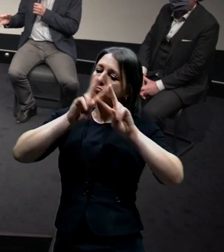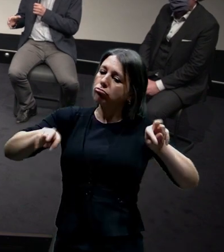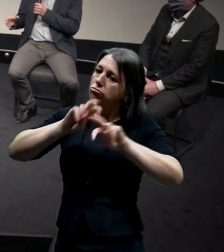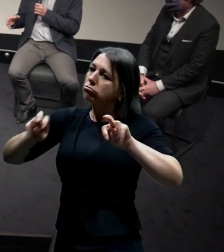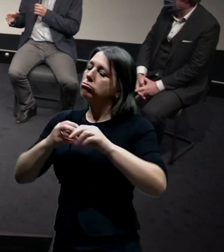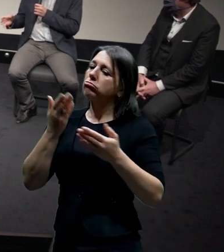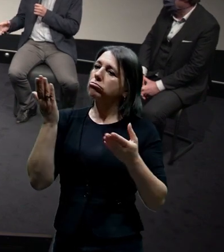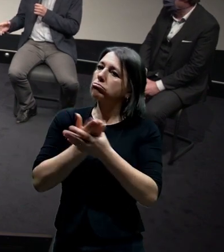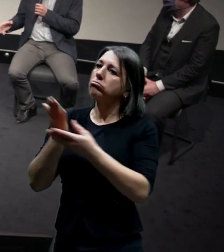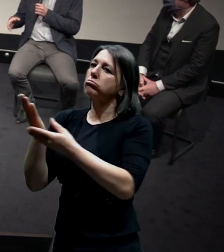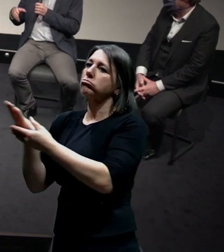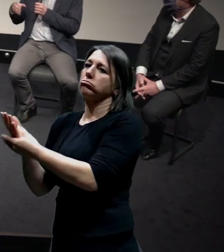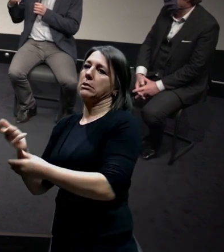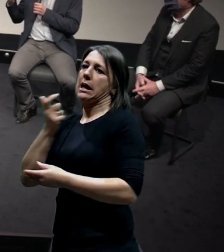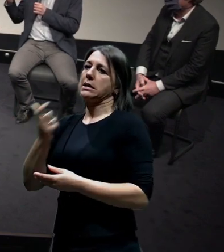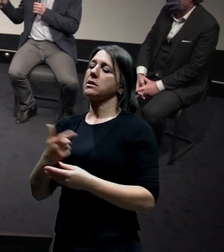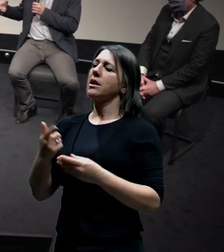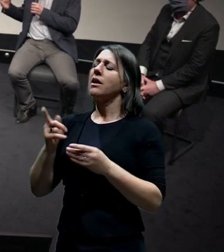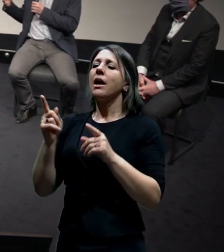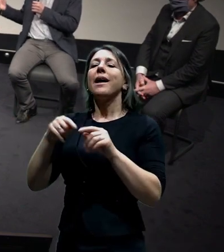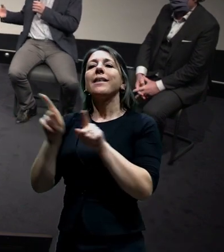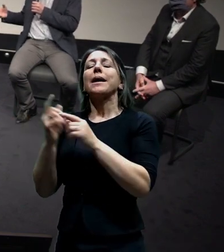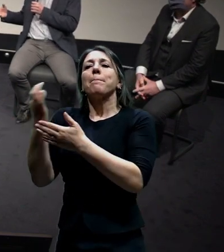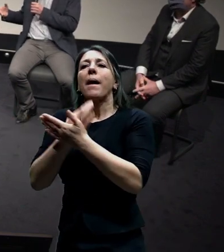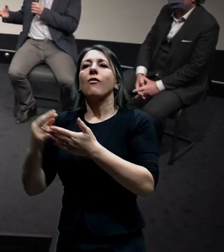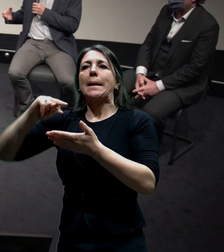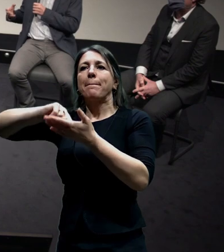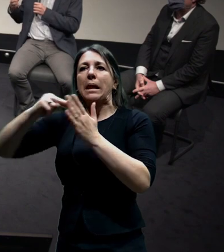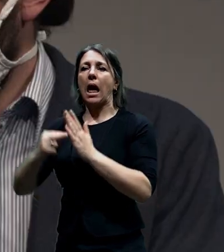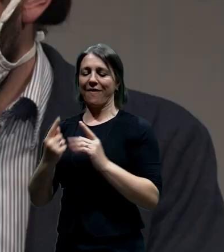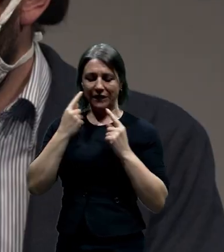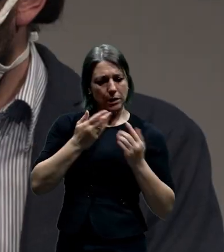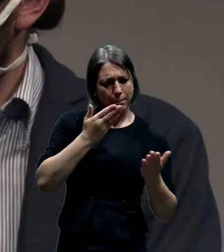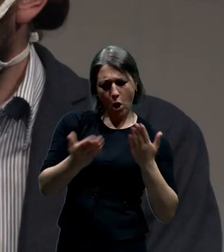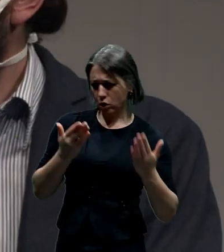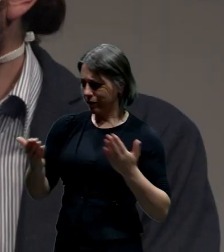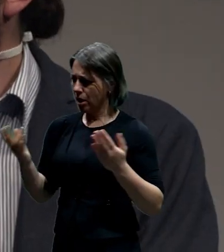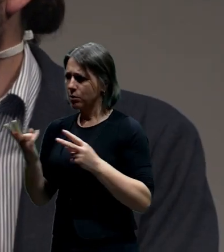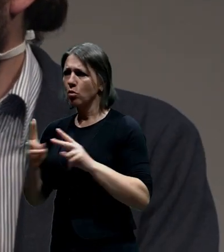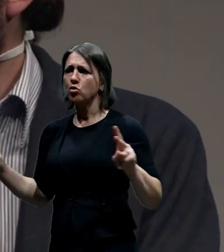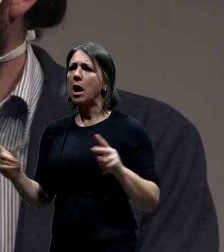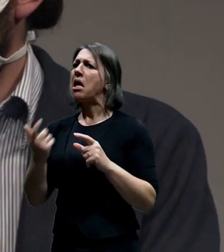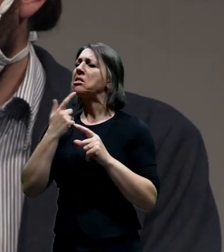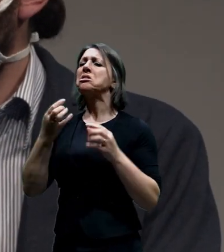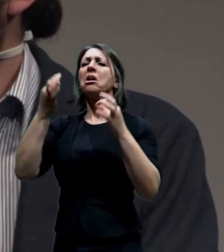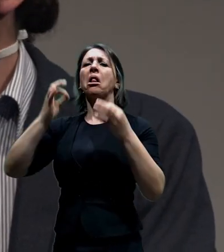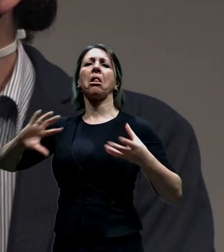nějakého určitého detailu, aby bylo i graficky znázorněné, Jaro, aby prostě to nebyly jenom tři řádky, že jsme upustili od této